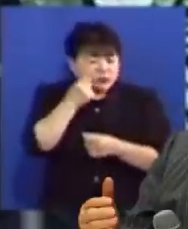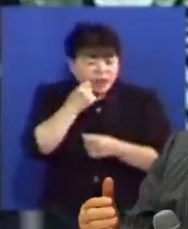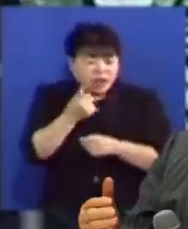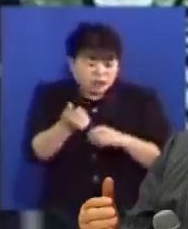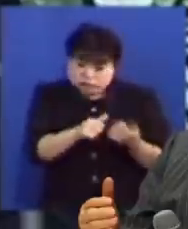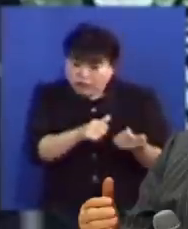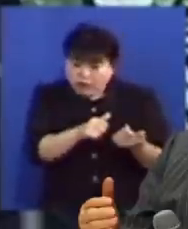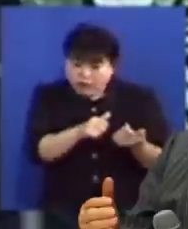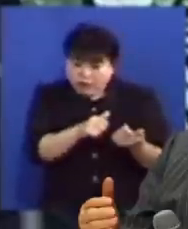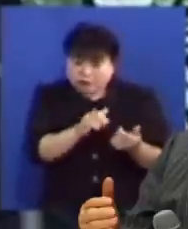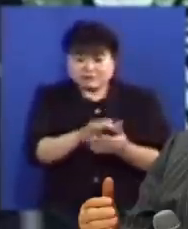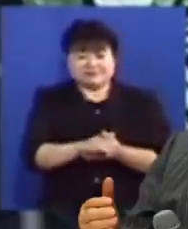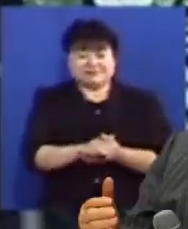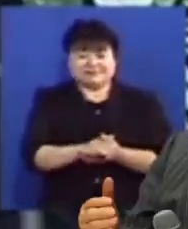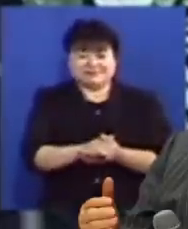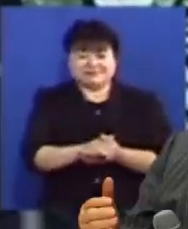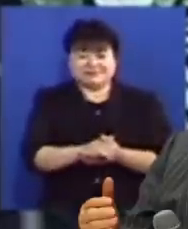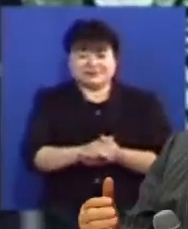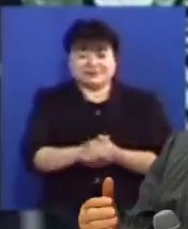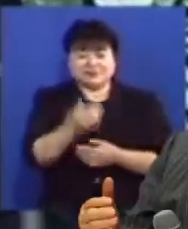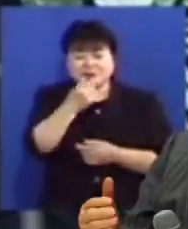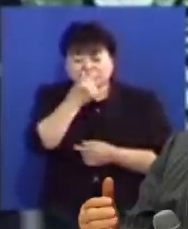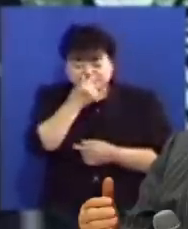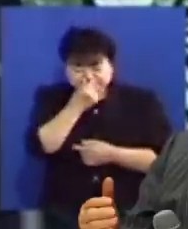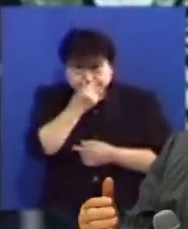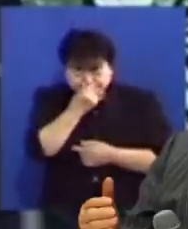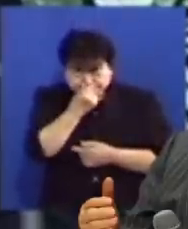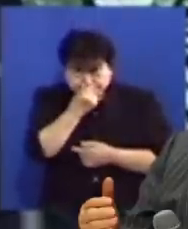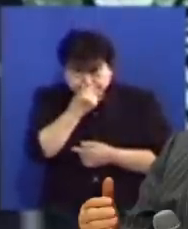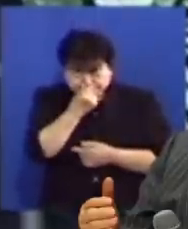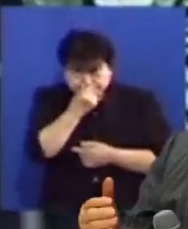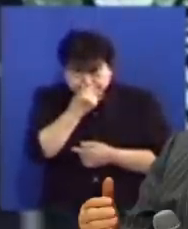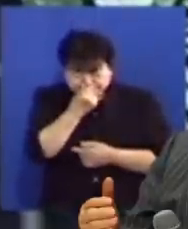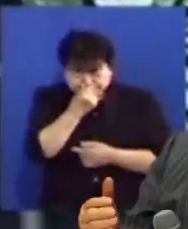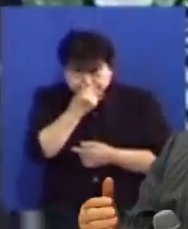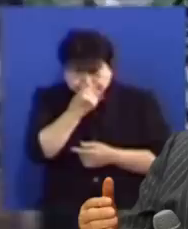죽지 않아요 한번 숨 한번 쉬어 볼까요 하나 둘 셋